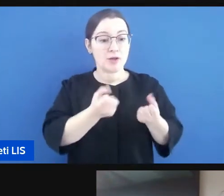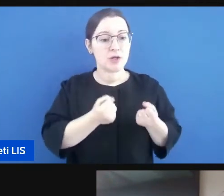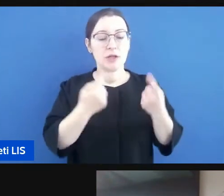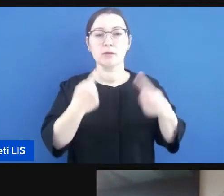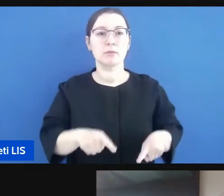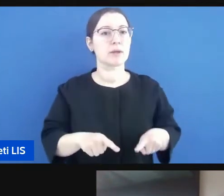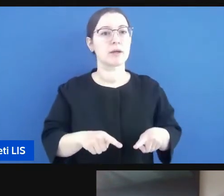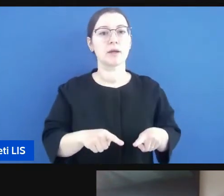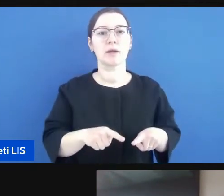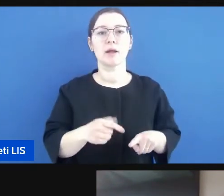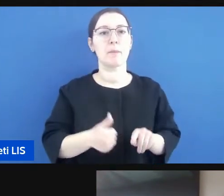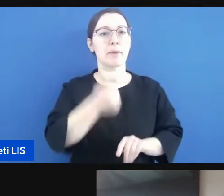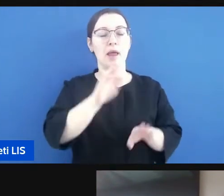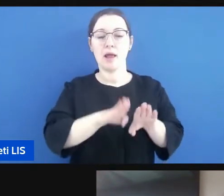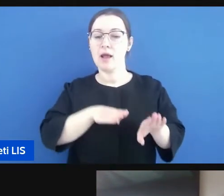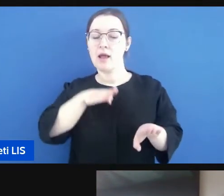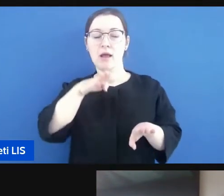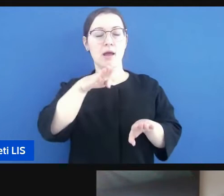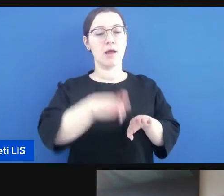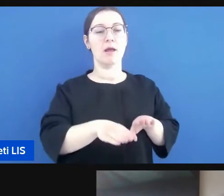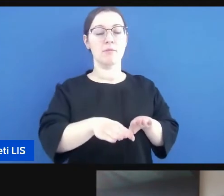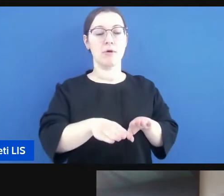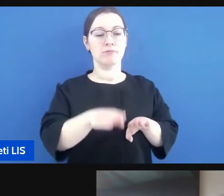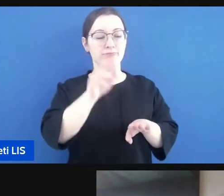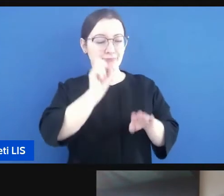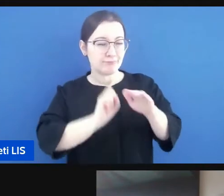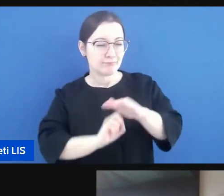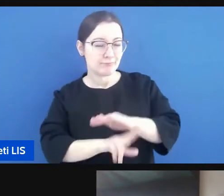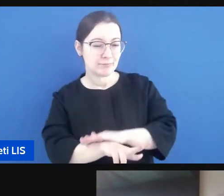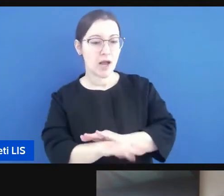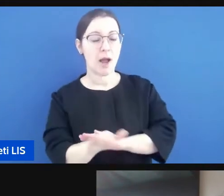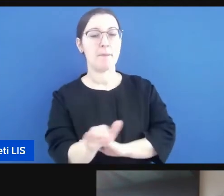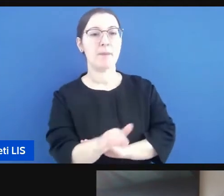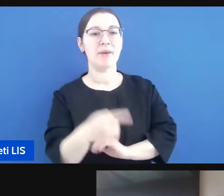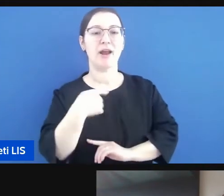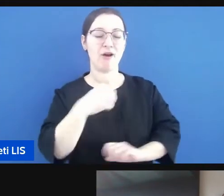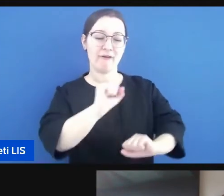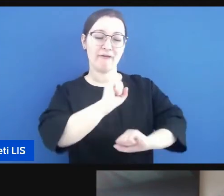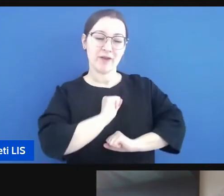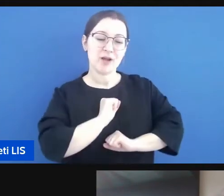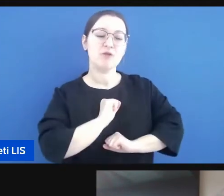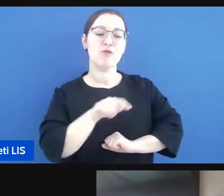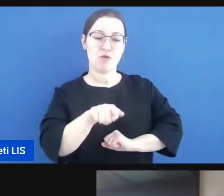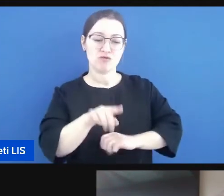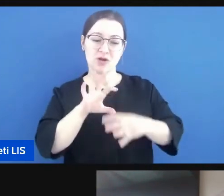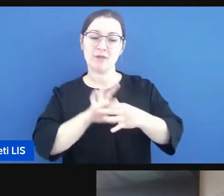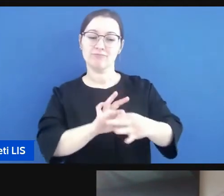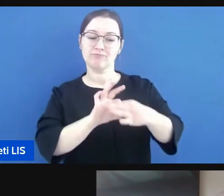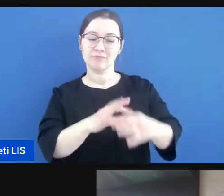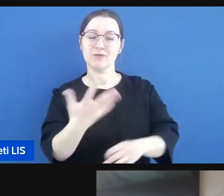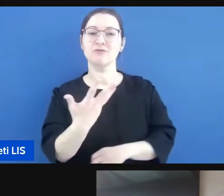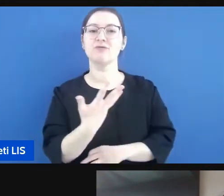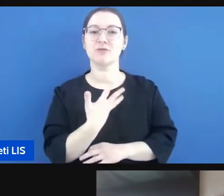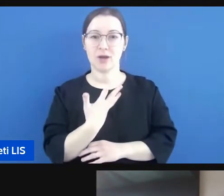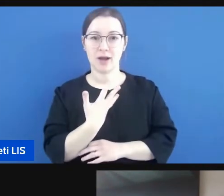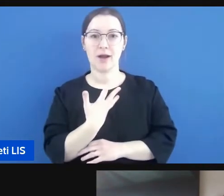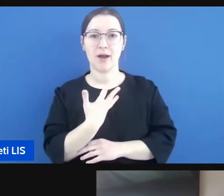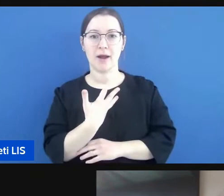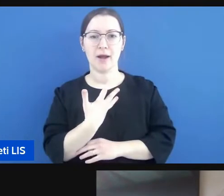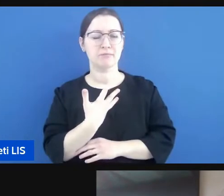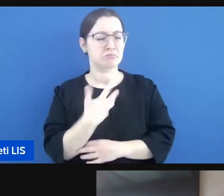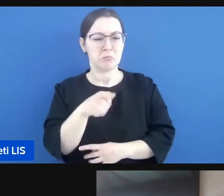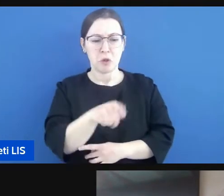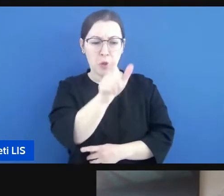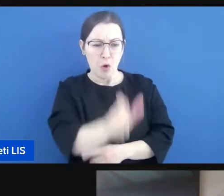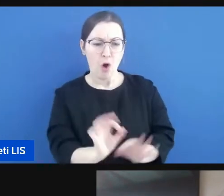per dire al bambino io mi fido di te indipendentemente da come sei